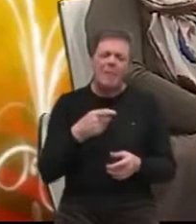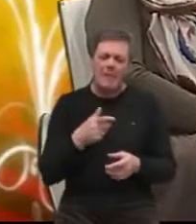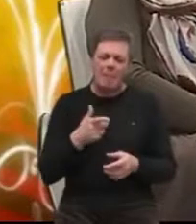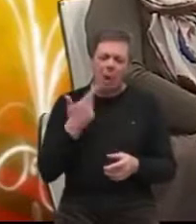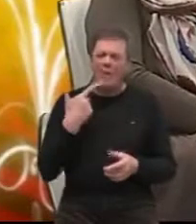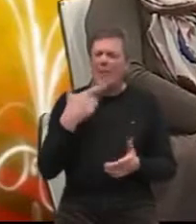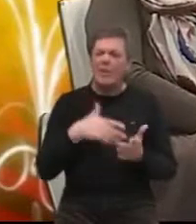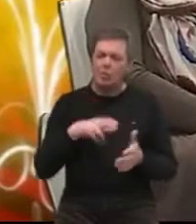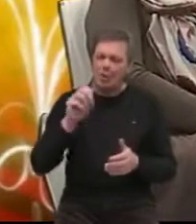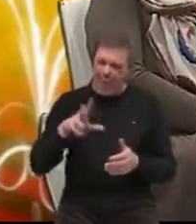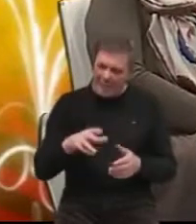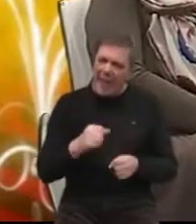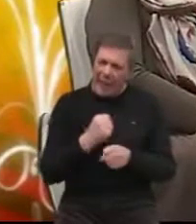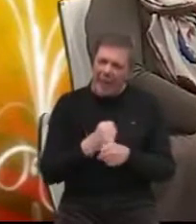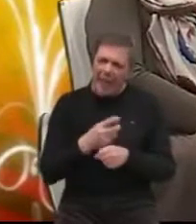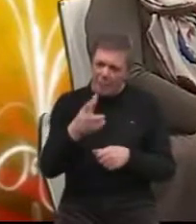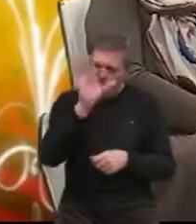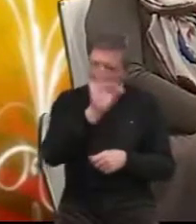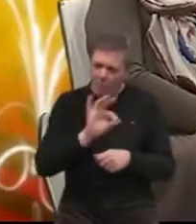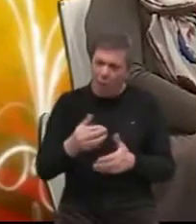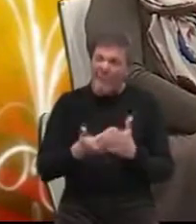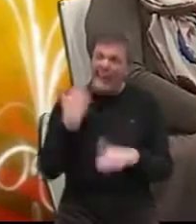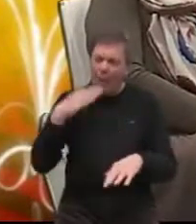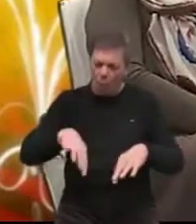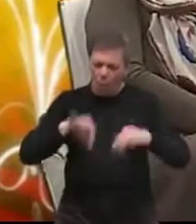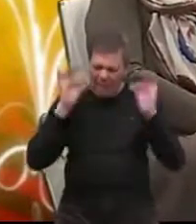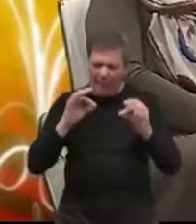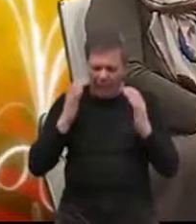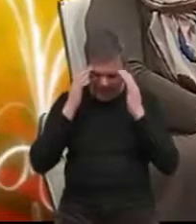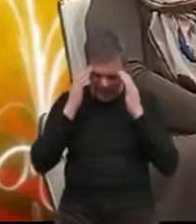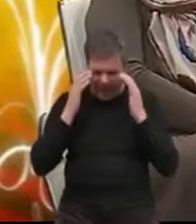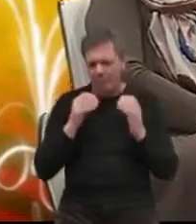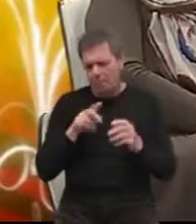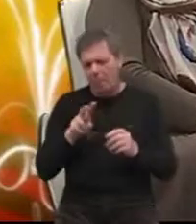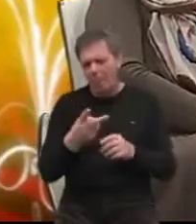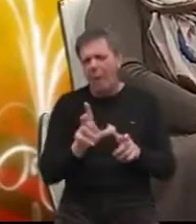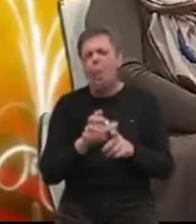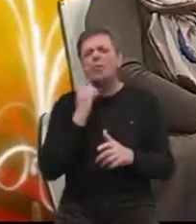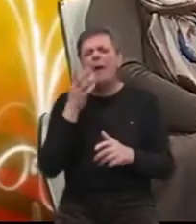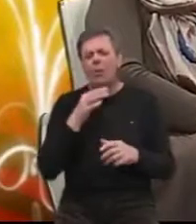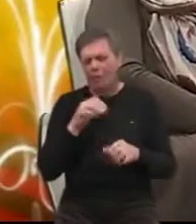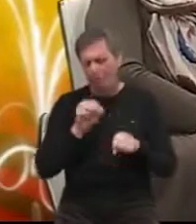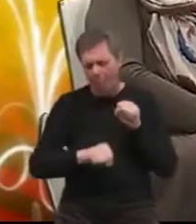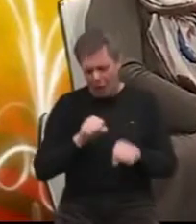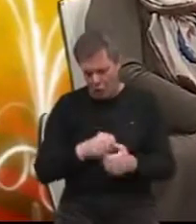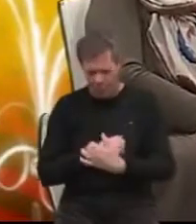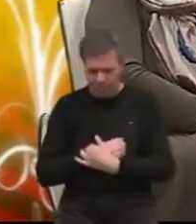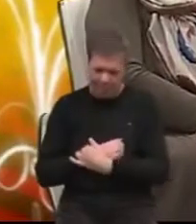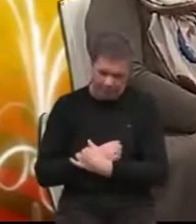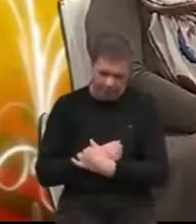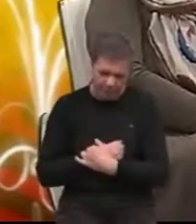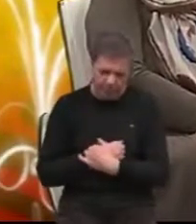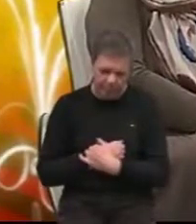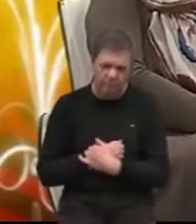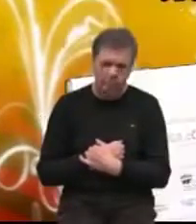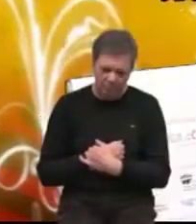2013. provodimo taj projekt ranog otkrivanja promjena u svakodnevnom ponašanju koje upučuje. Možemo se zahvaliti